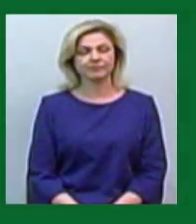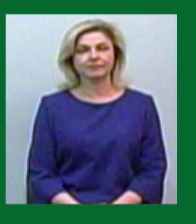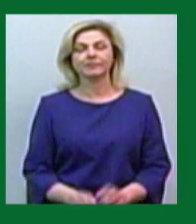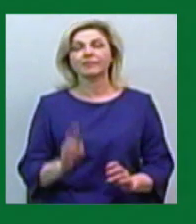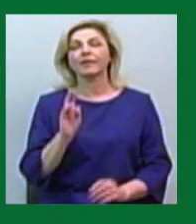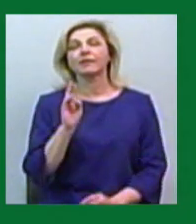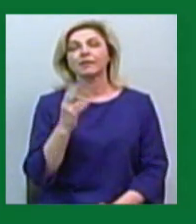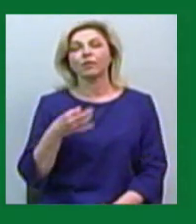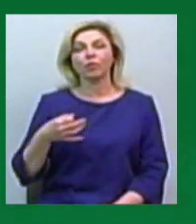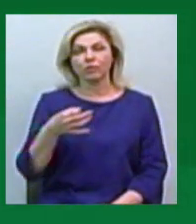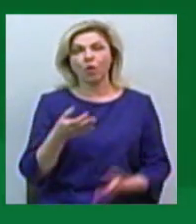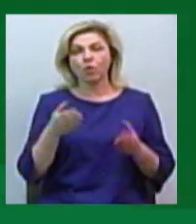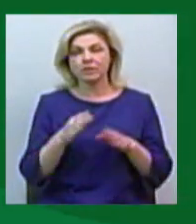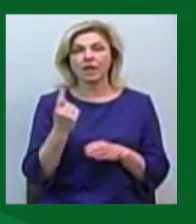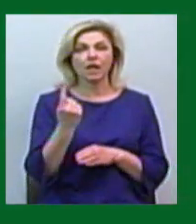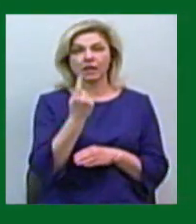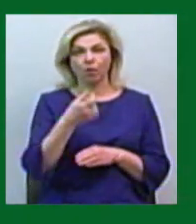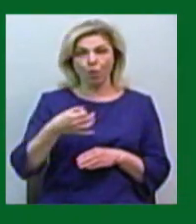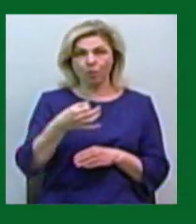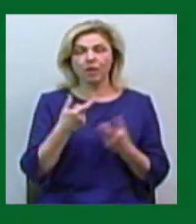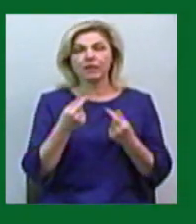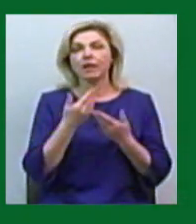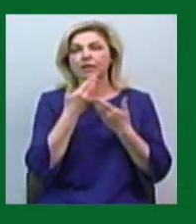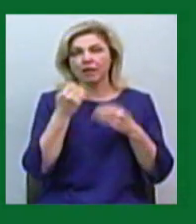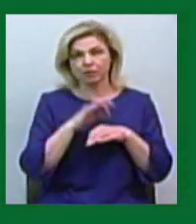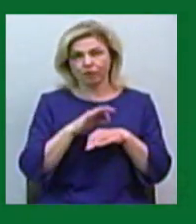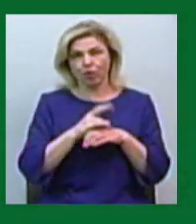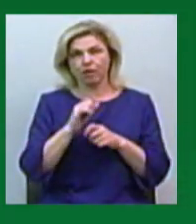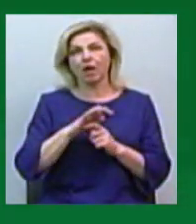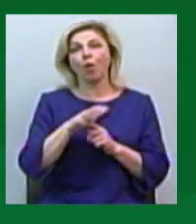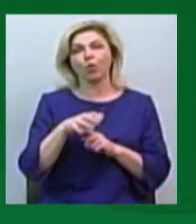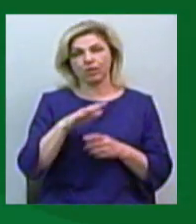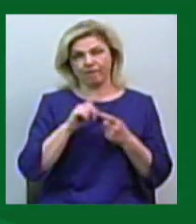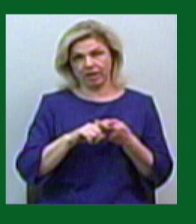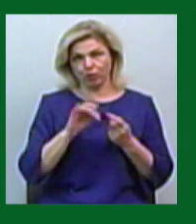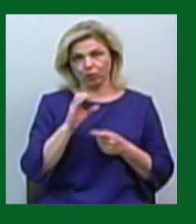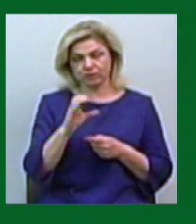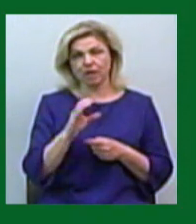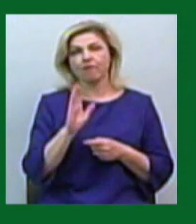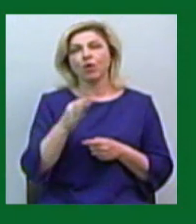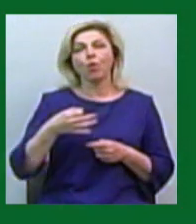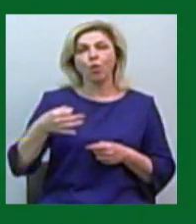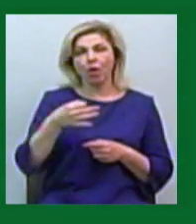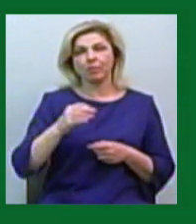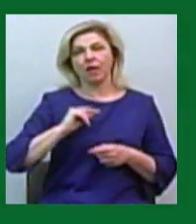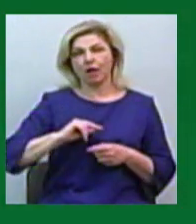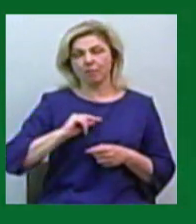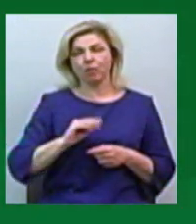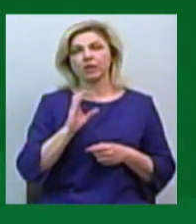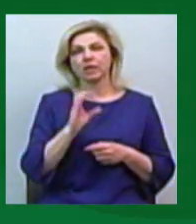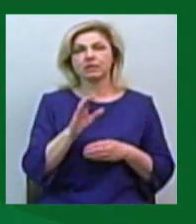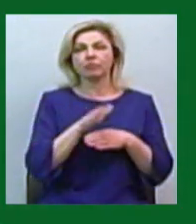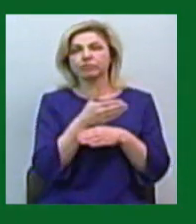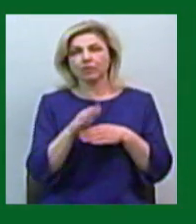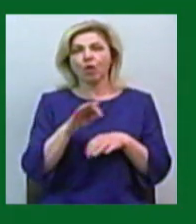Миколаївщина залишається єдиною областю, де не зафіксовано хворих на коронавірус. В області функціонують пункти скринінгового медичного сортування